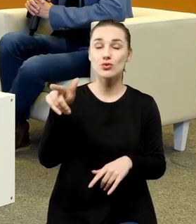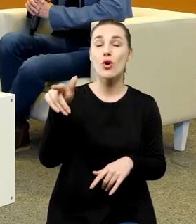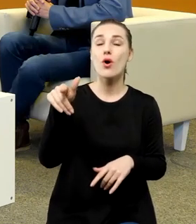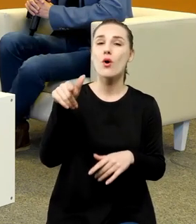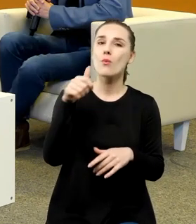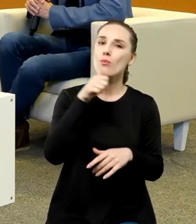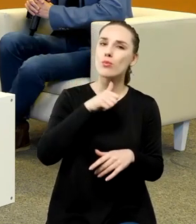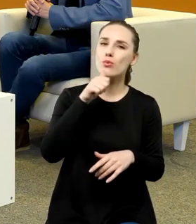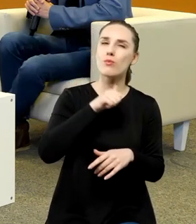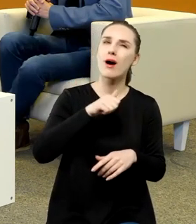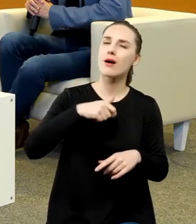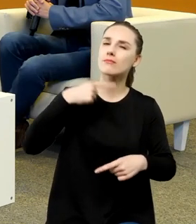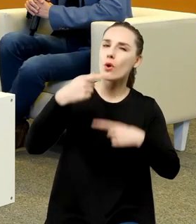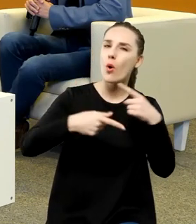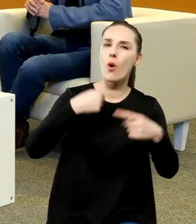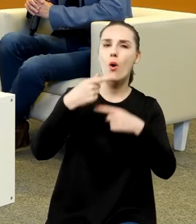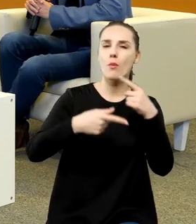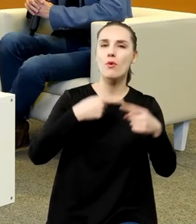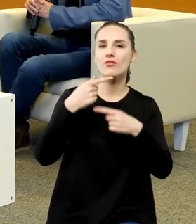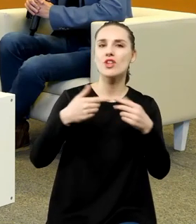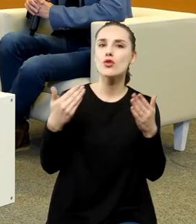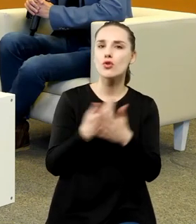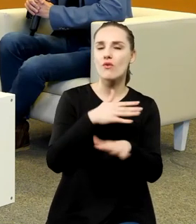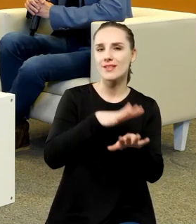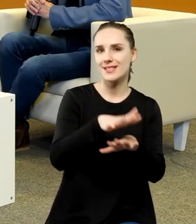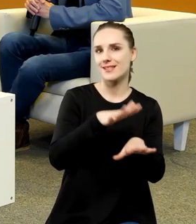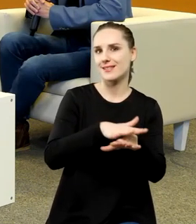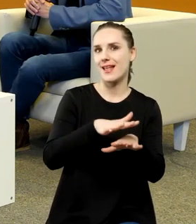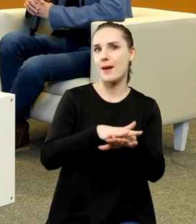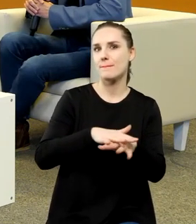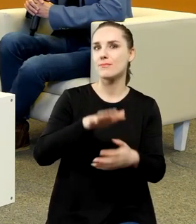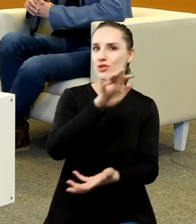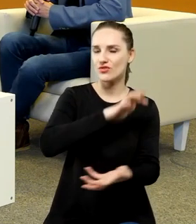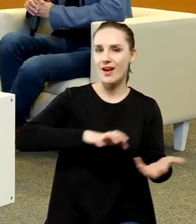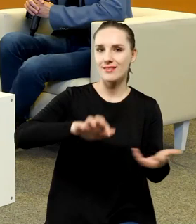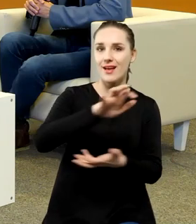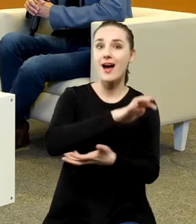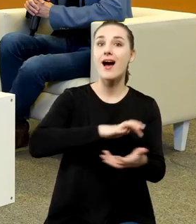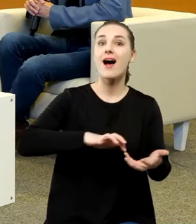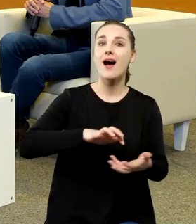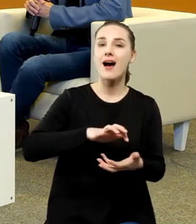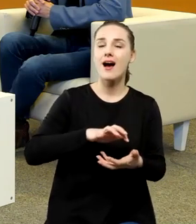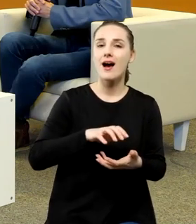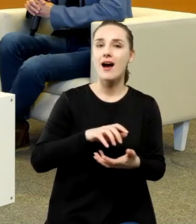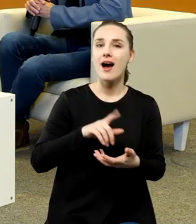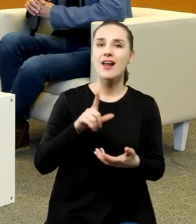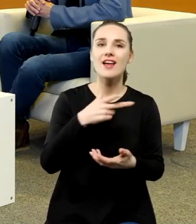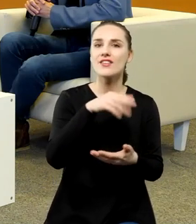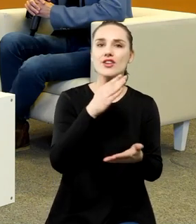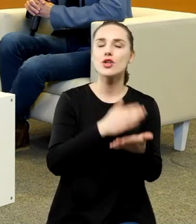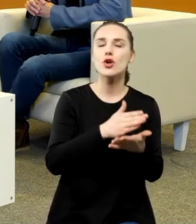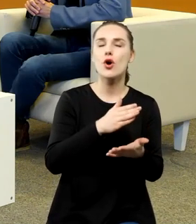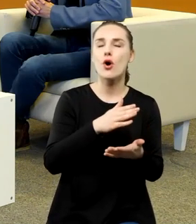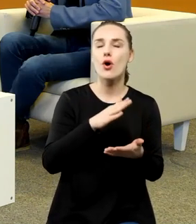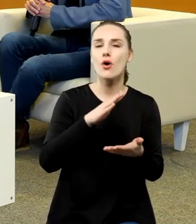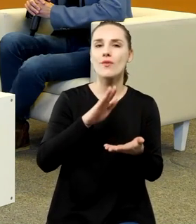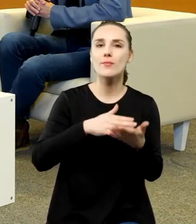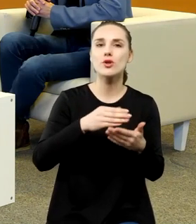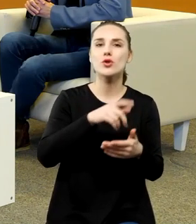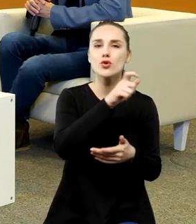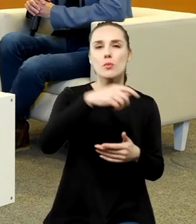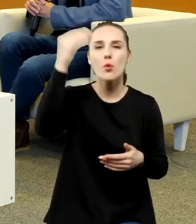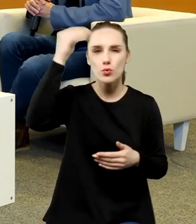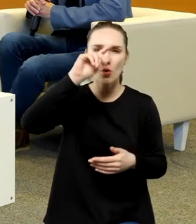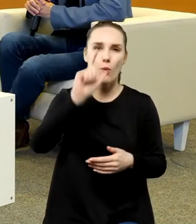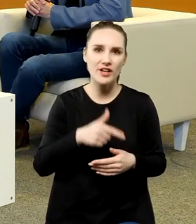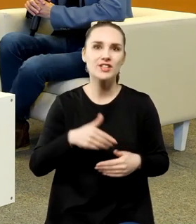opowiedzenia o nowym systemie świata, tak żeby nie tylko ci, którzy uczyli się łaciny